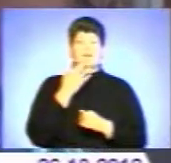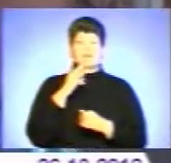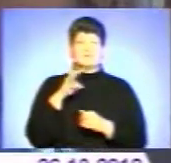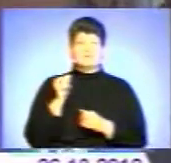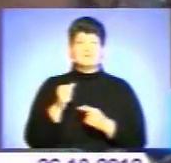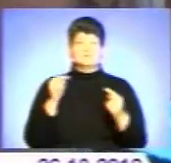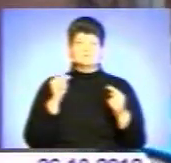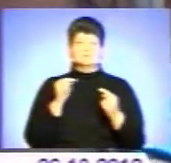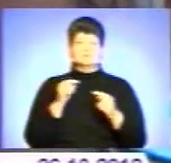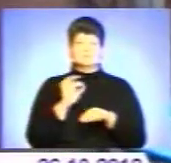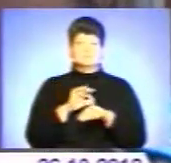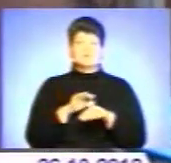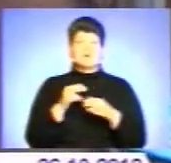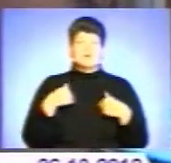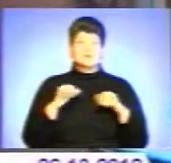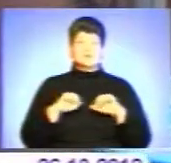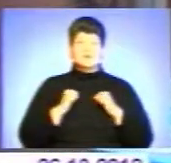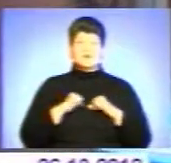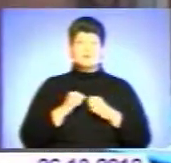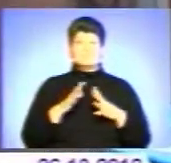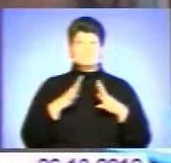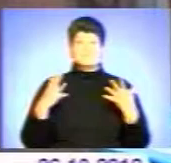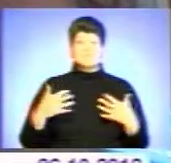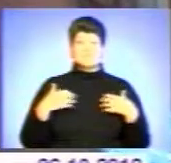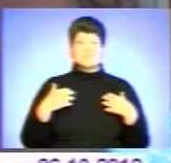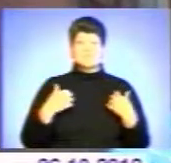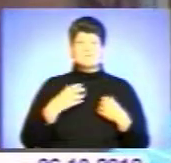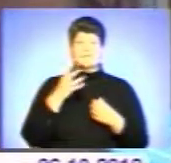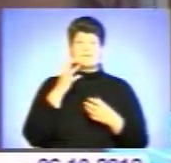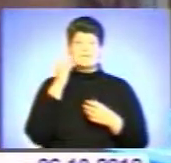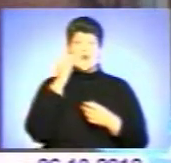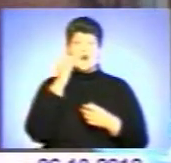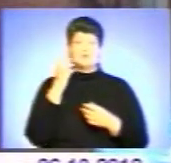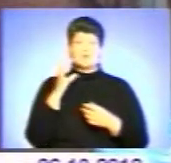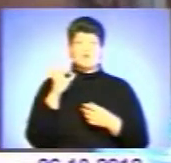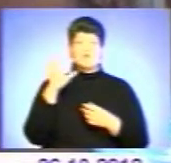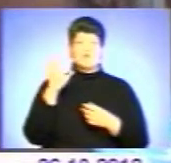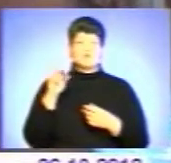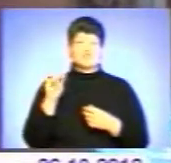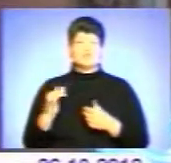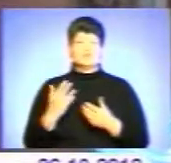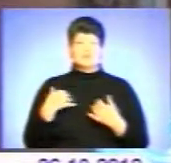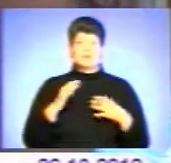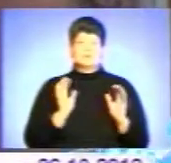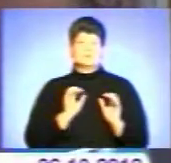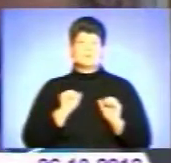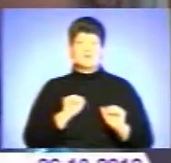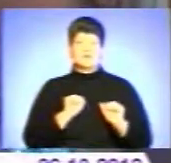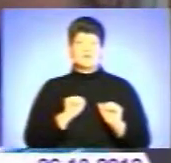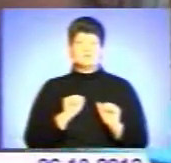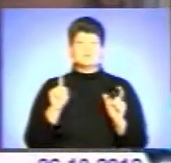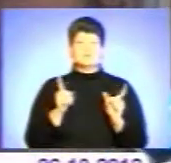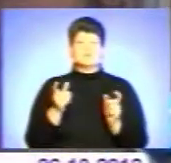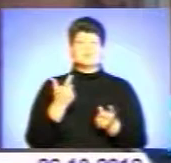запобігаєте захворіти? А так стараюся, ну, побільше вітамінів їсти, яблука, овочі. Ось так зберігаюся. А що до